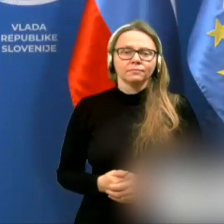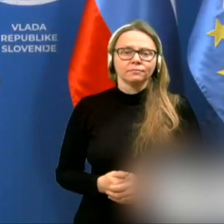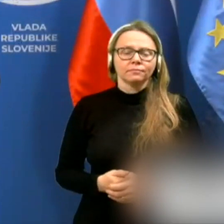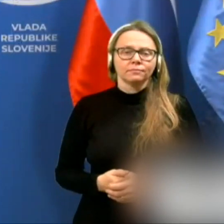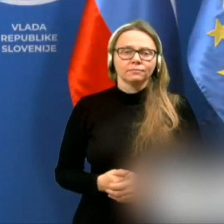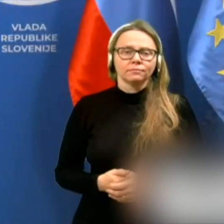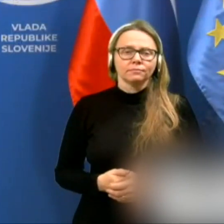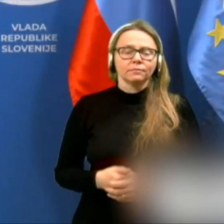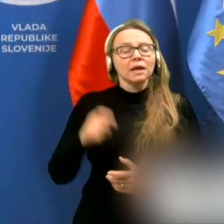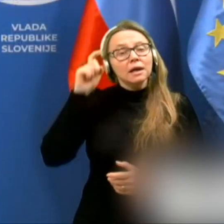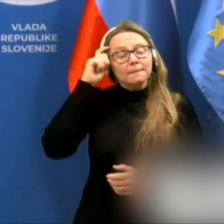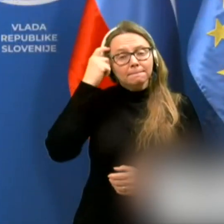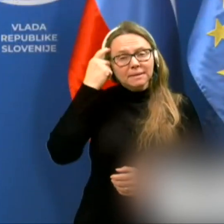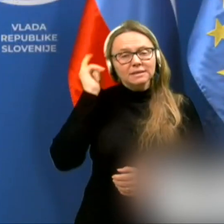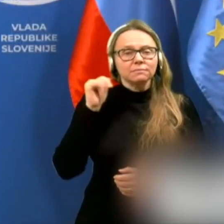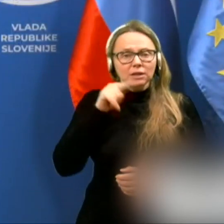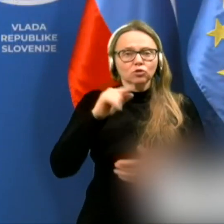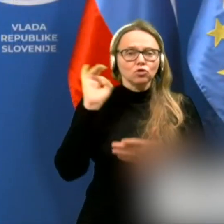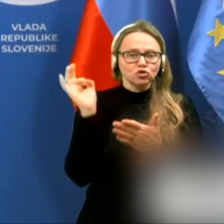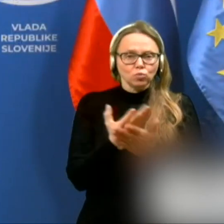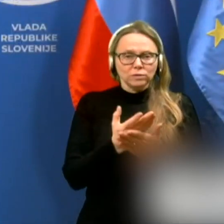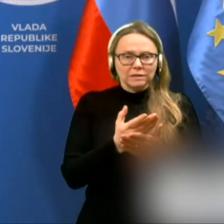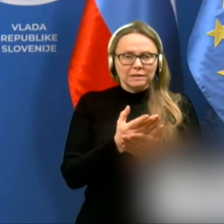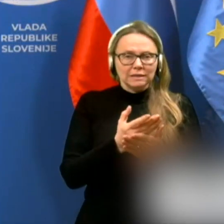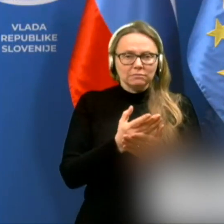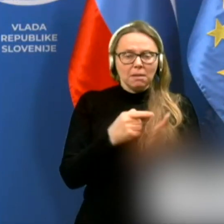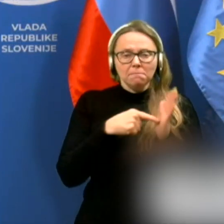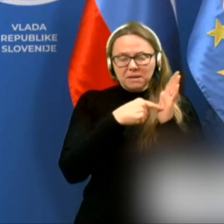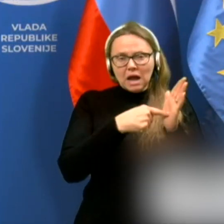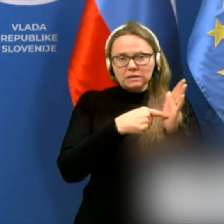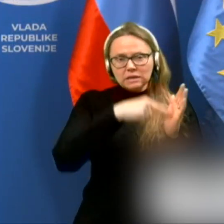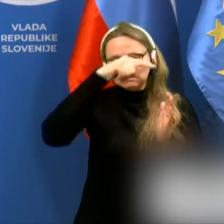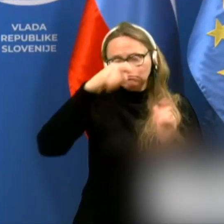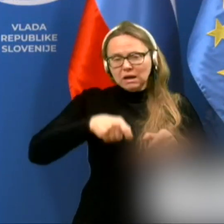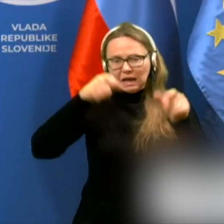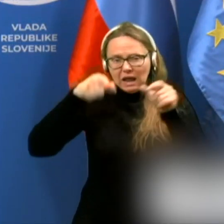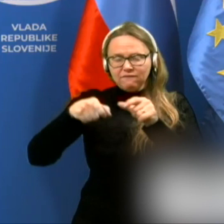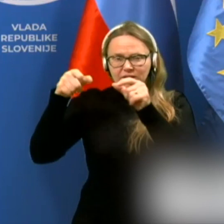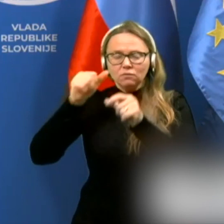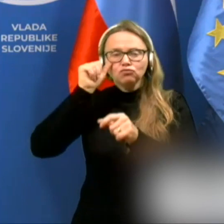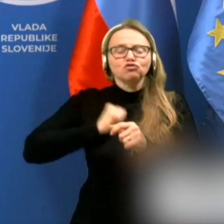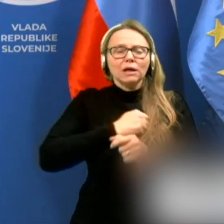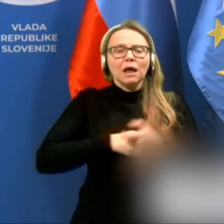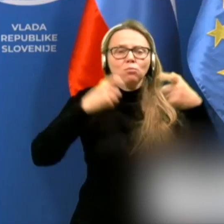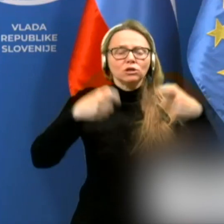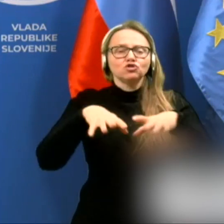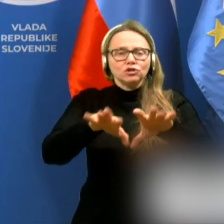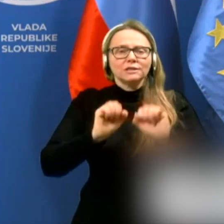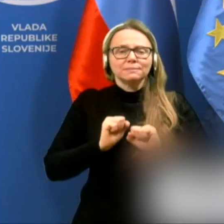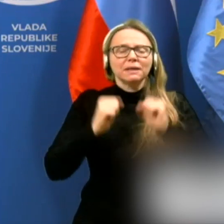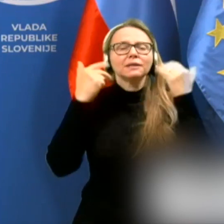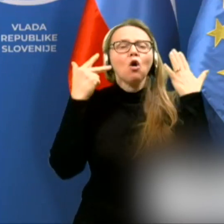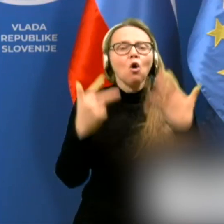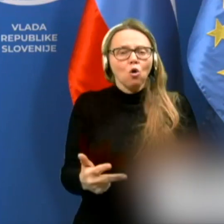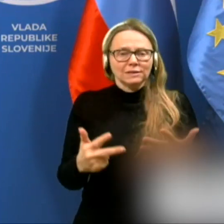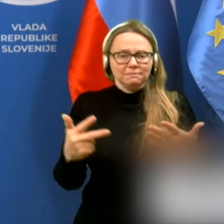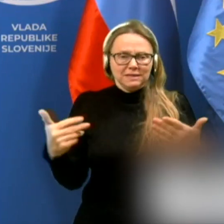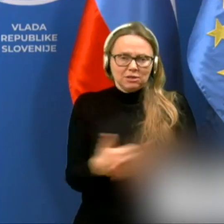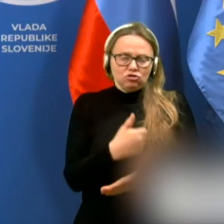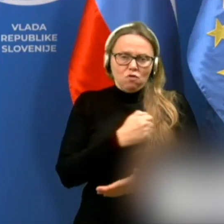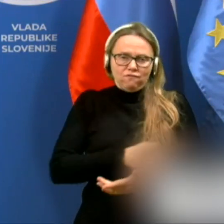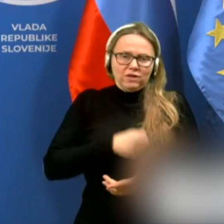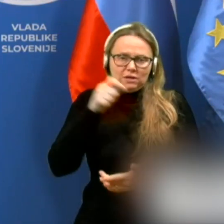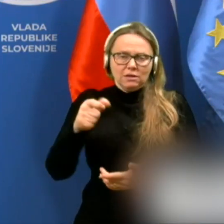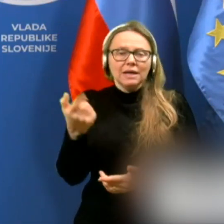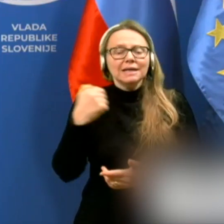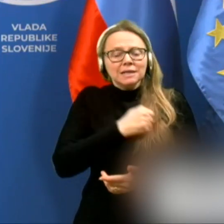Tako, mislim, da so to vsi grafi. Včeraj je bilo v bolnišnice sprejetih 80 novih pacijentov